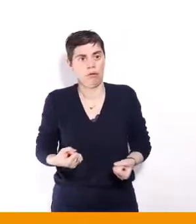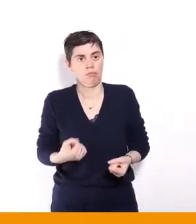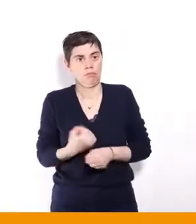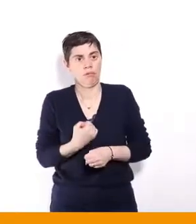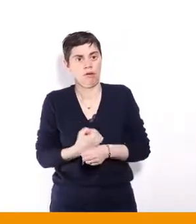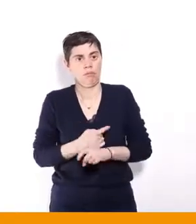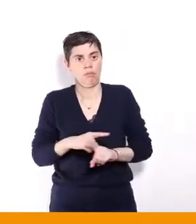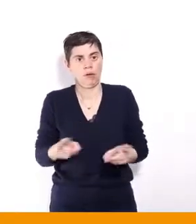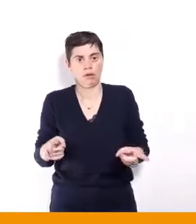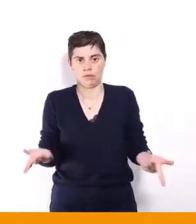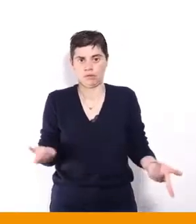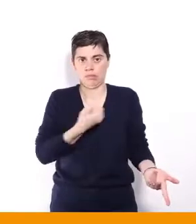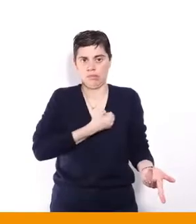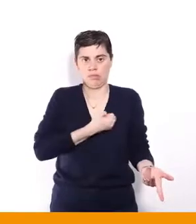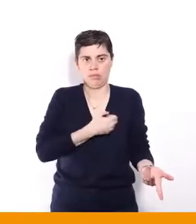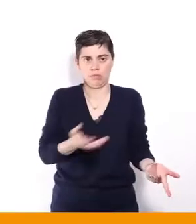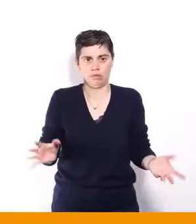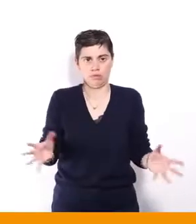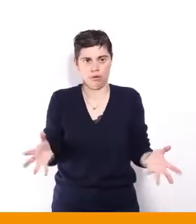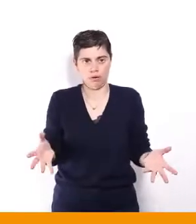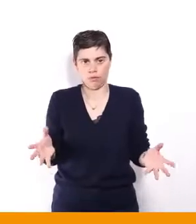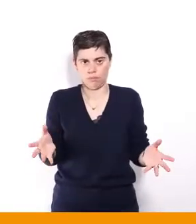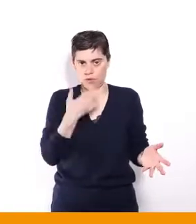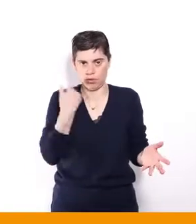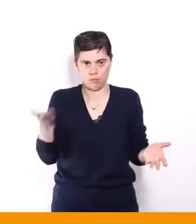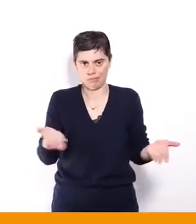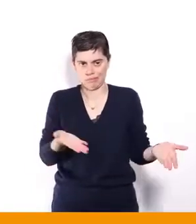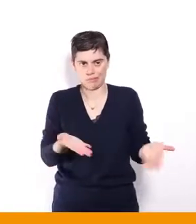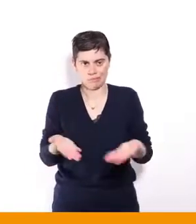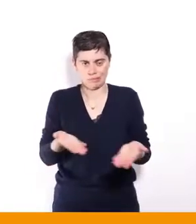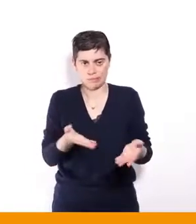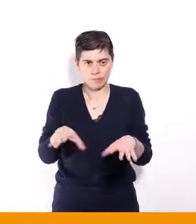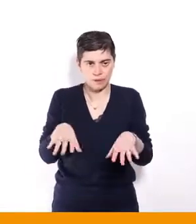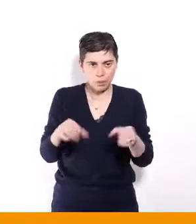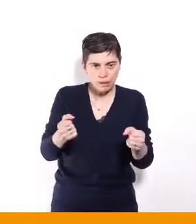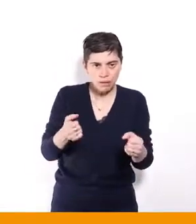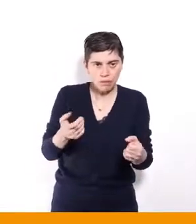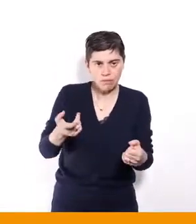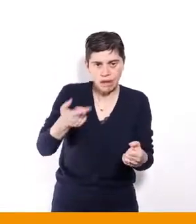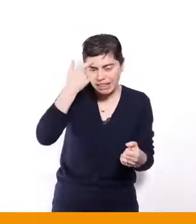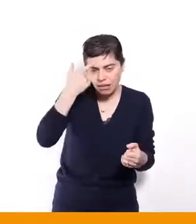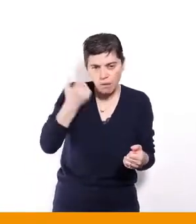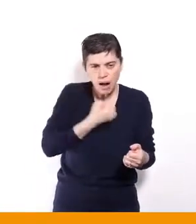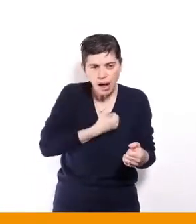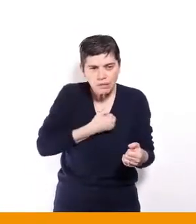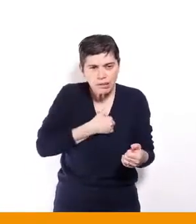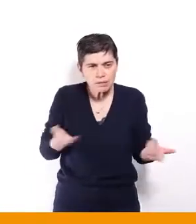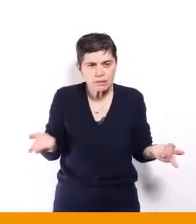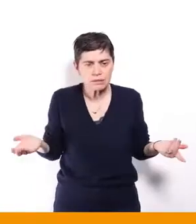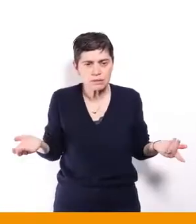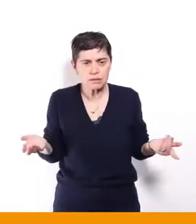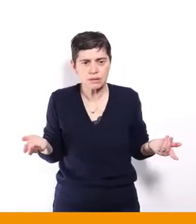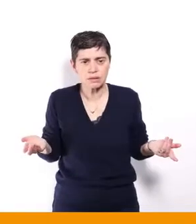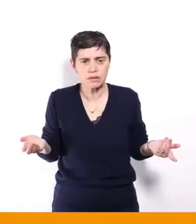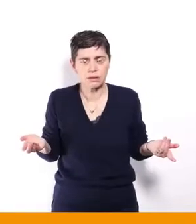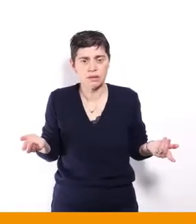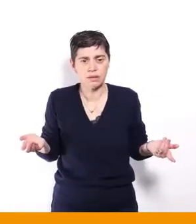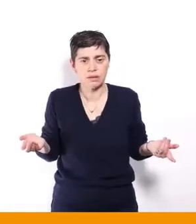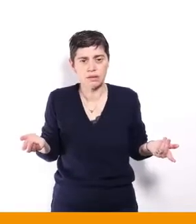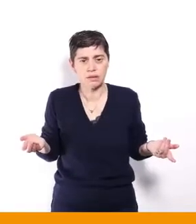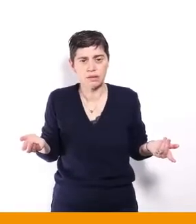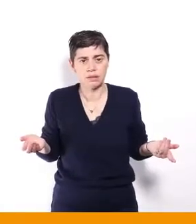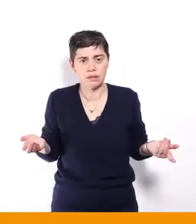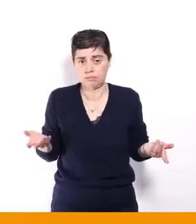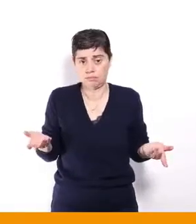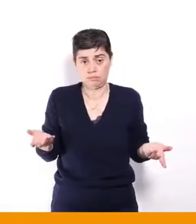'est un gâchis, mais incroyable, incroyable de compétences, d'intelligence, de… Voilà, c'est un